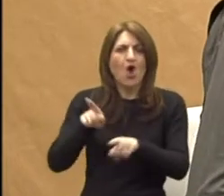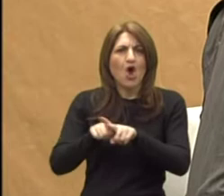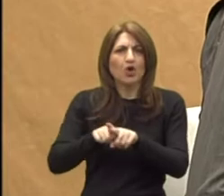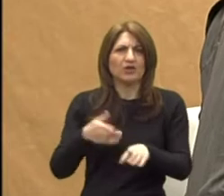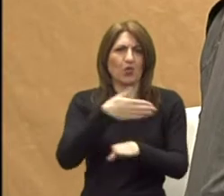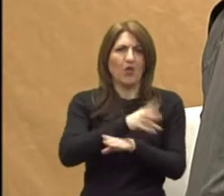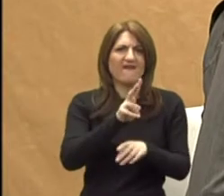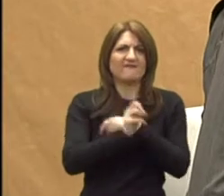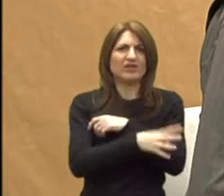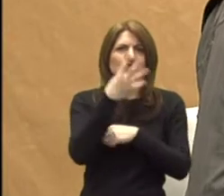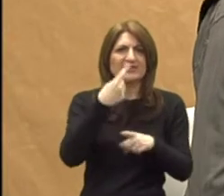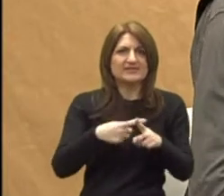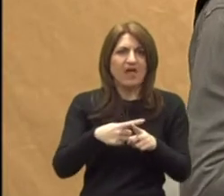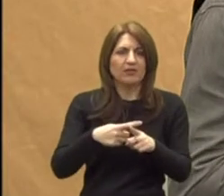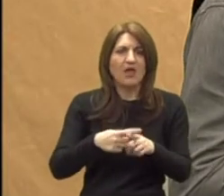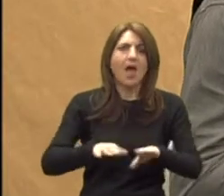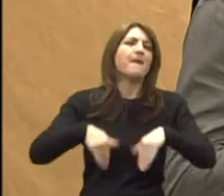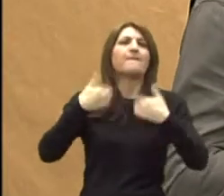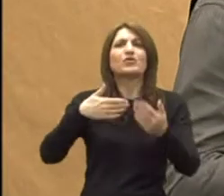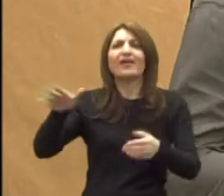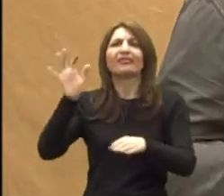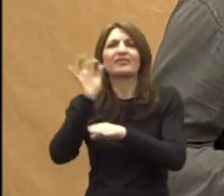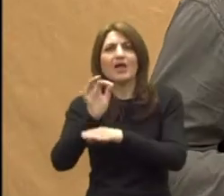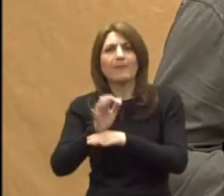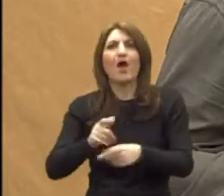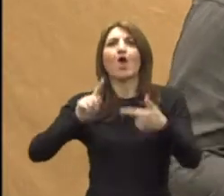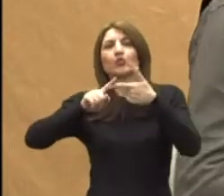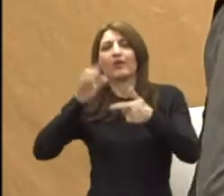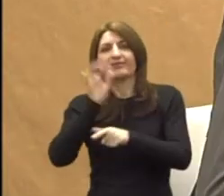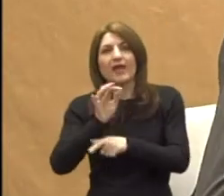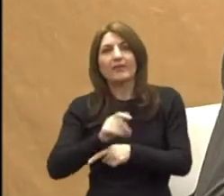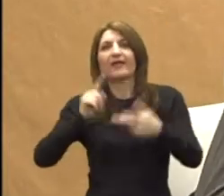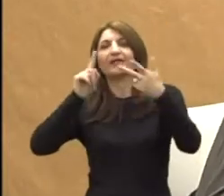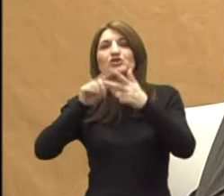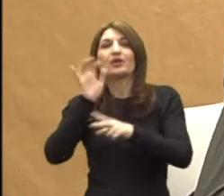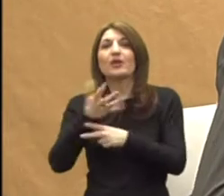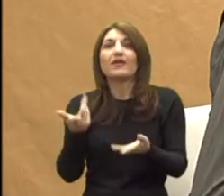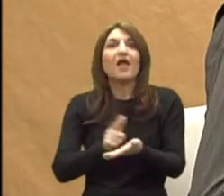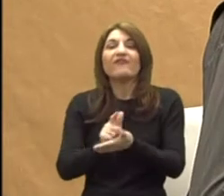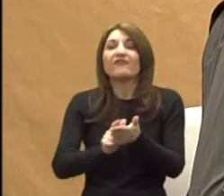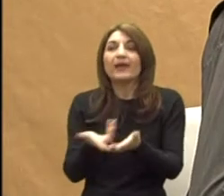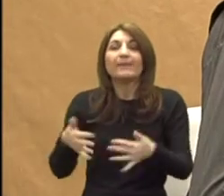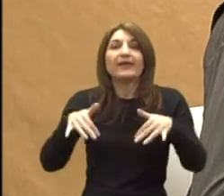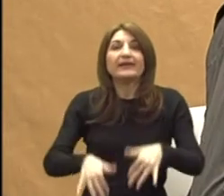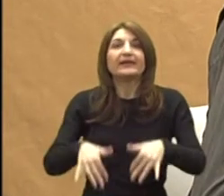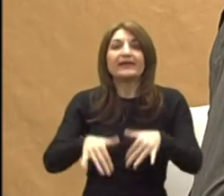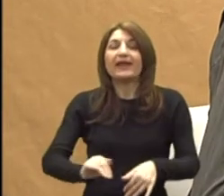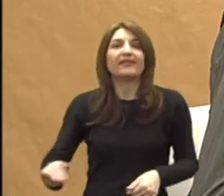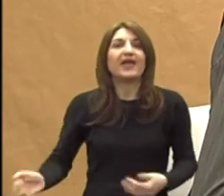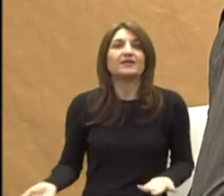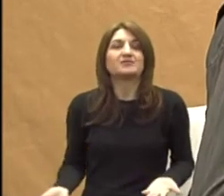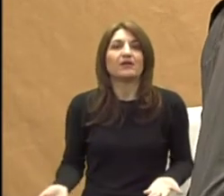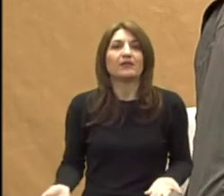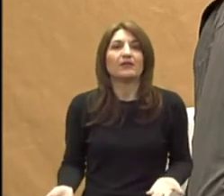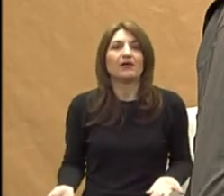četiri sata, poslije vrtića ide odmah na neku terapiju, popred drugu terapiju pa treću terapiju. Znači, gdje je vrijeme djetetu za igru? Nije bitno što